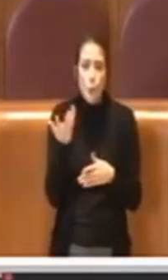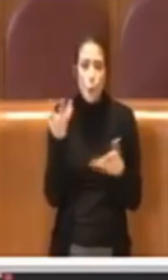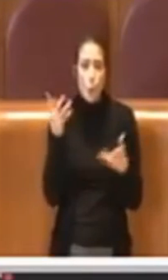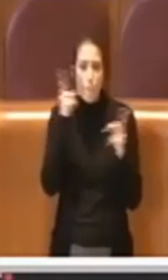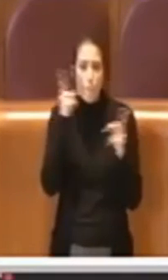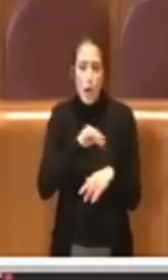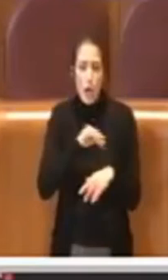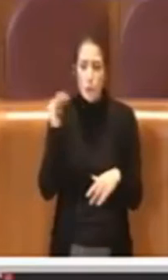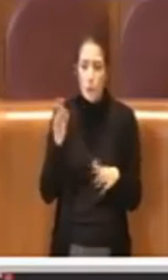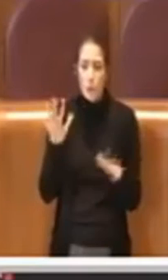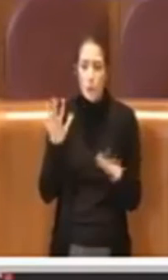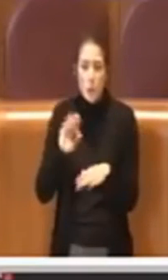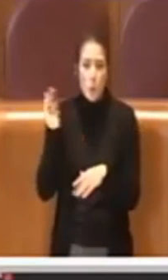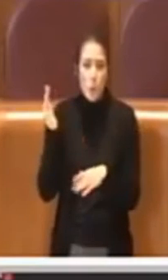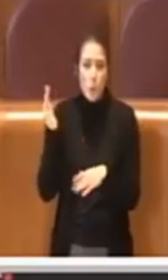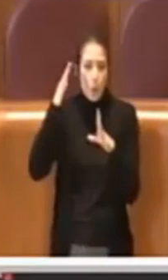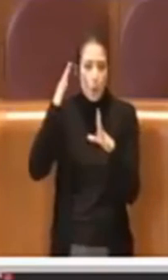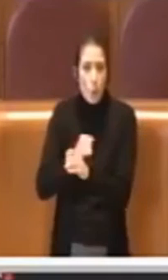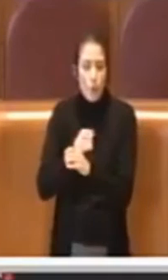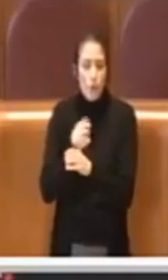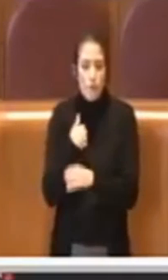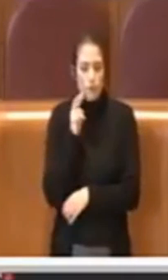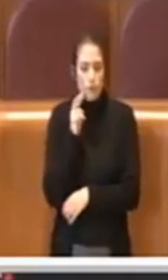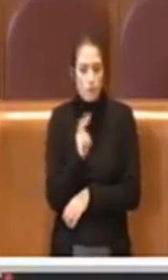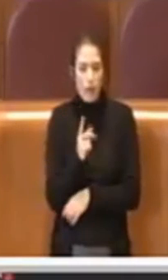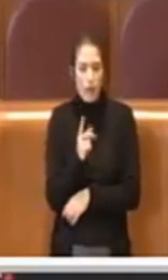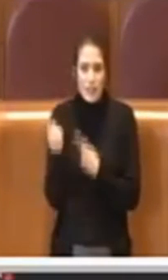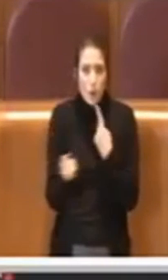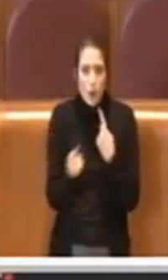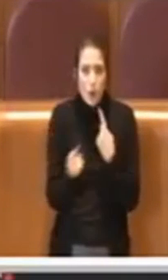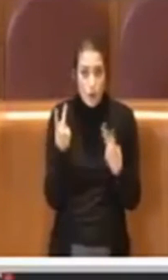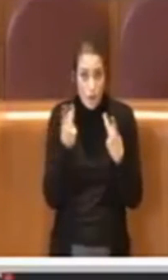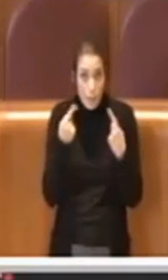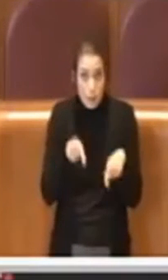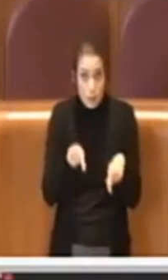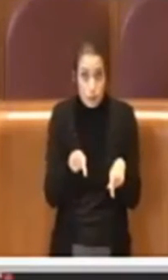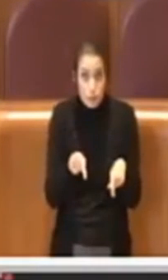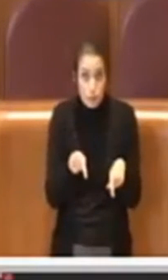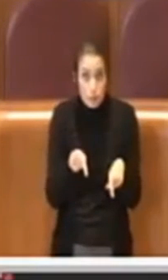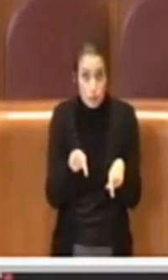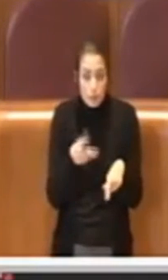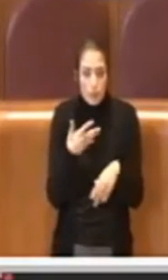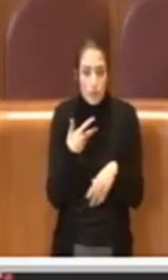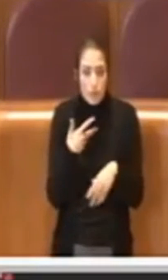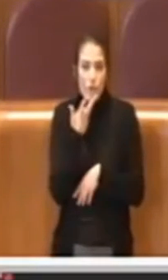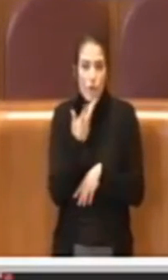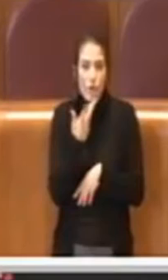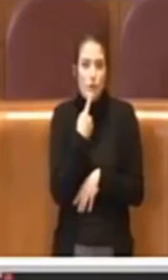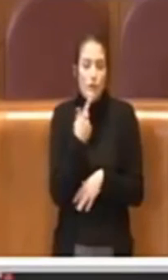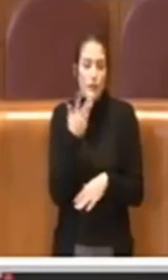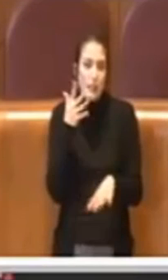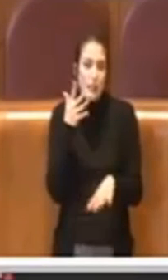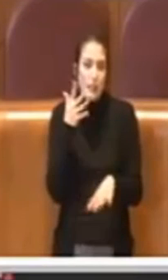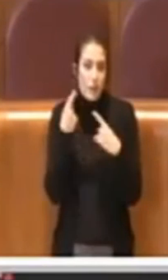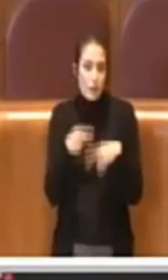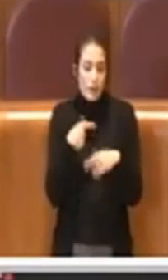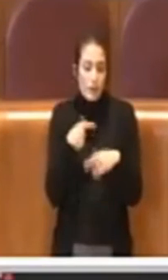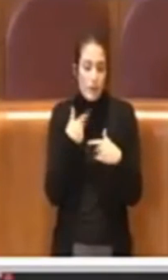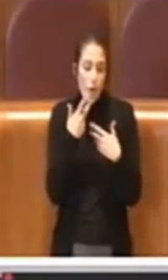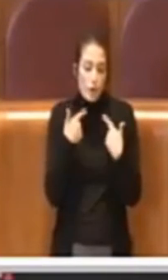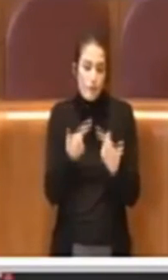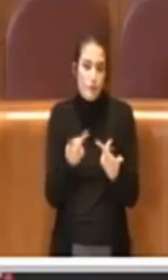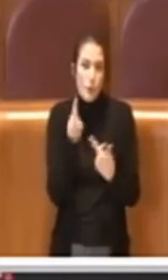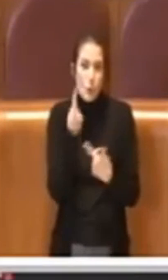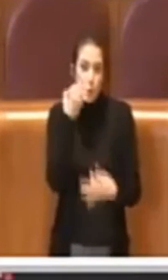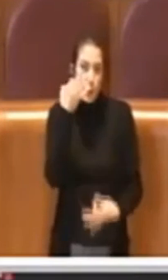disastro, tutto nero, eccetera. Ma la situazione è veramente questa. Io quello che vorrei fare in questo intervento è cercare di dare un